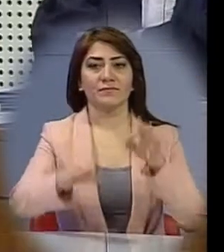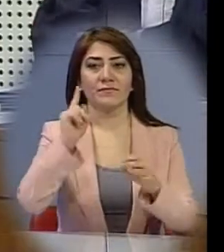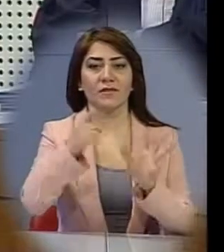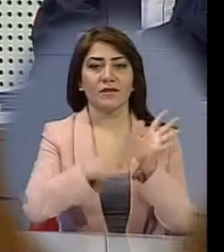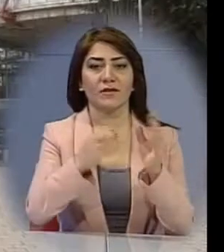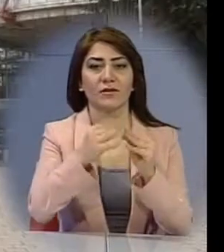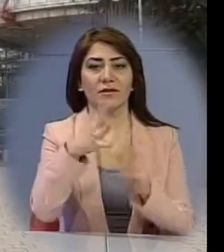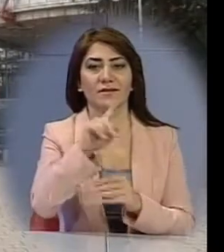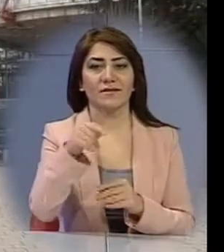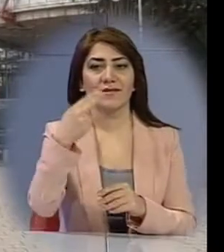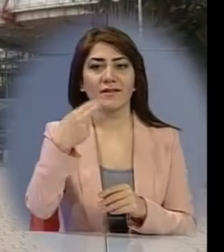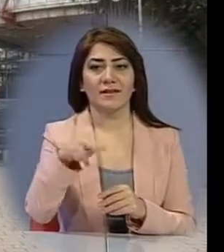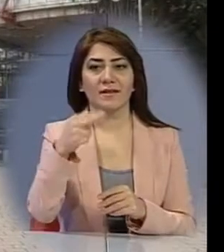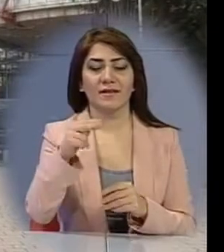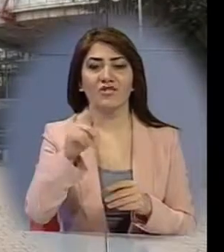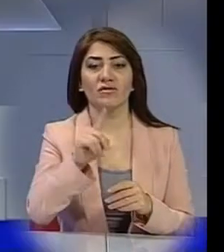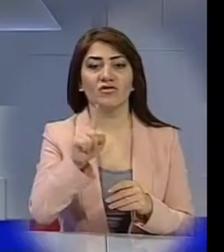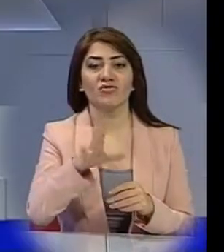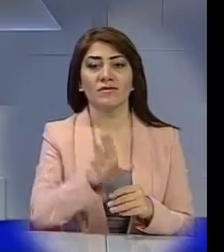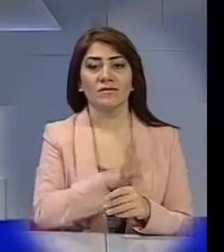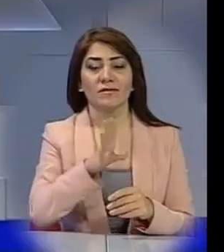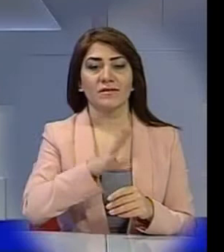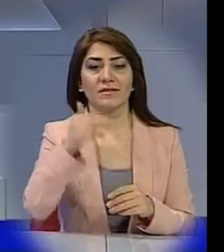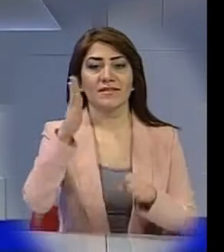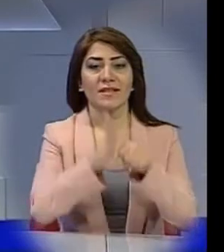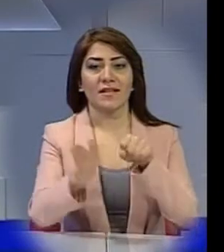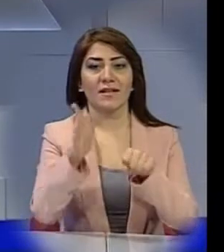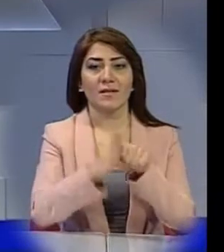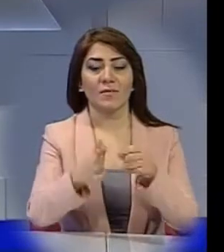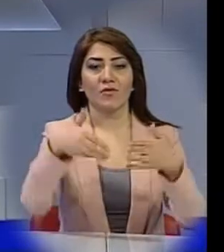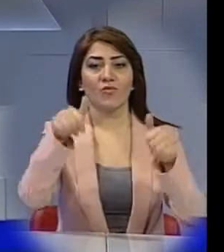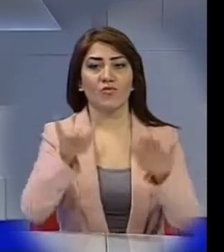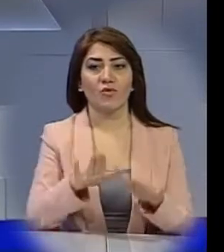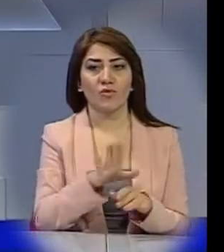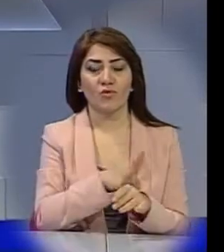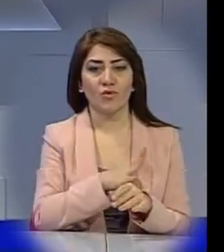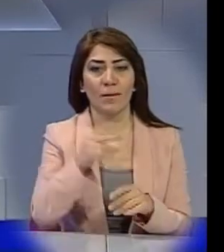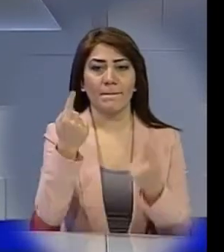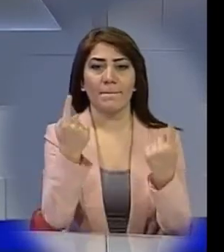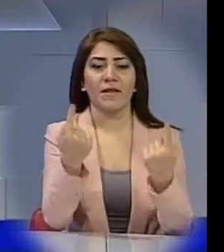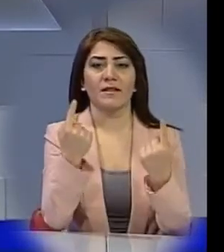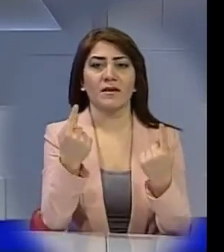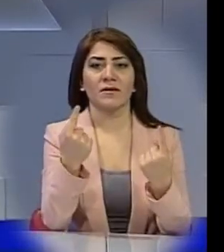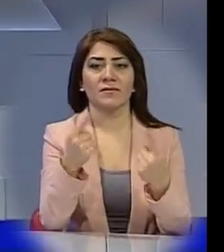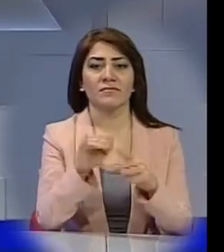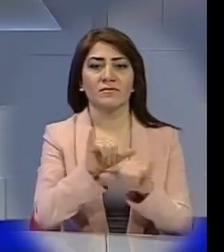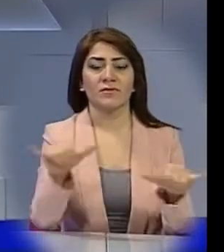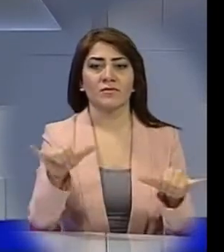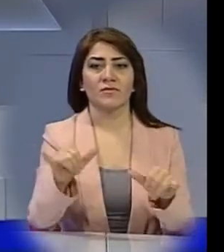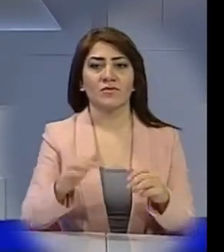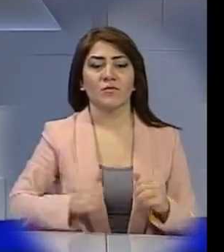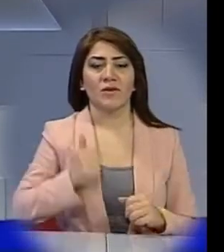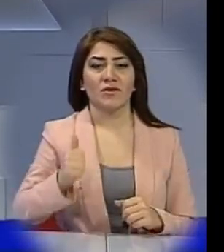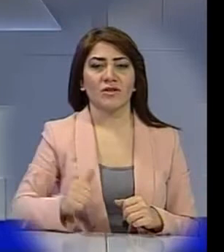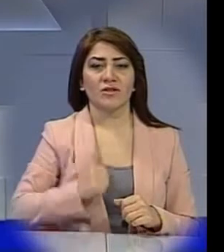1115 թվականի դեկտերը դեպքերը ծեղասպանություն չհամարելու մասին վջիրեք ասներու պետական մակարդակով տարացված պարդ